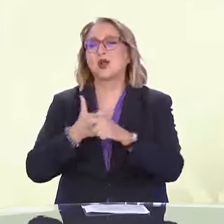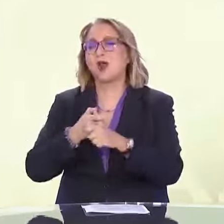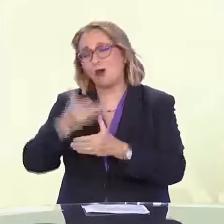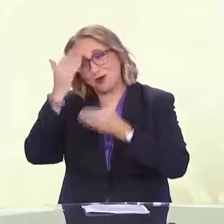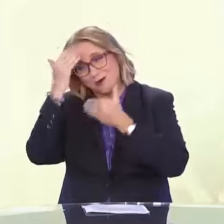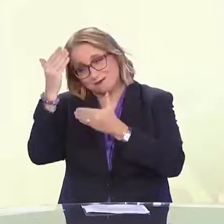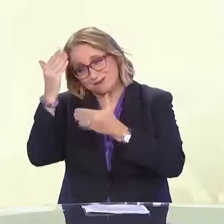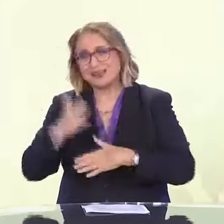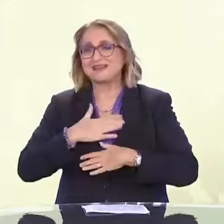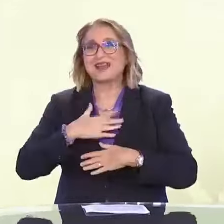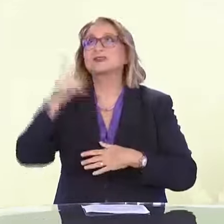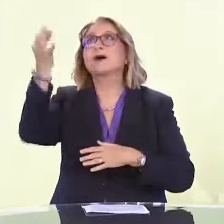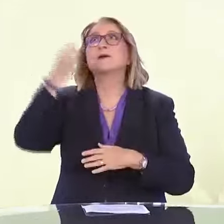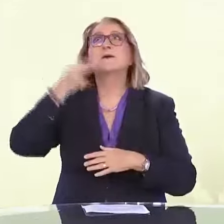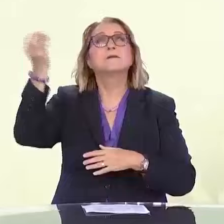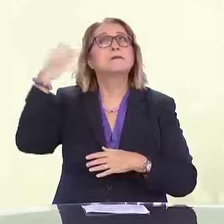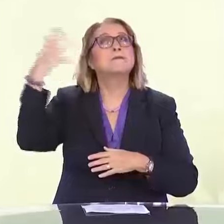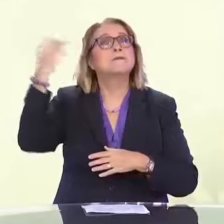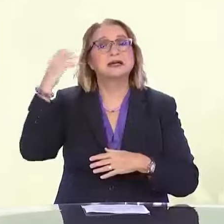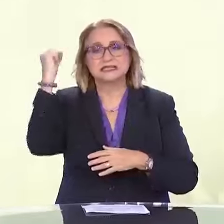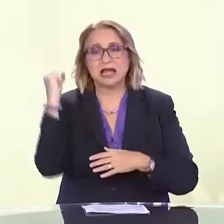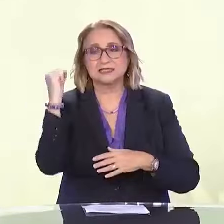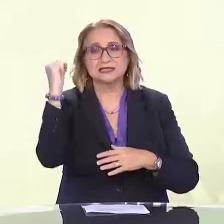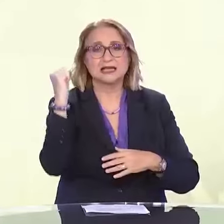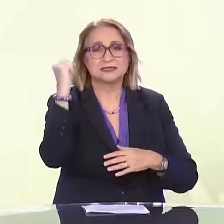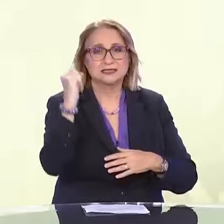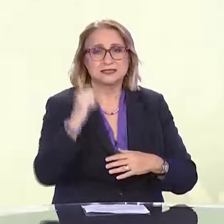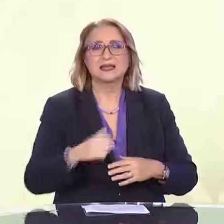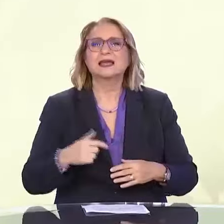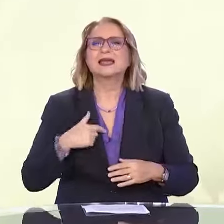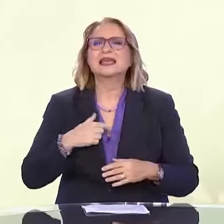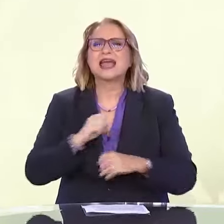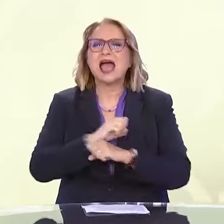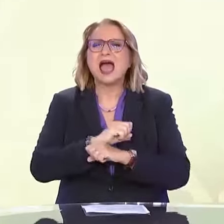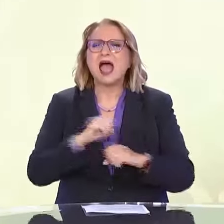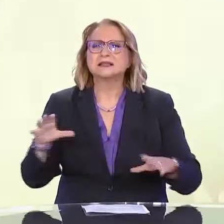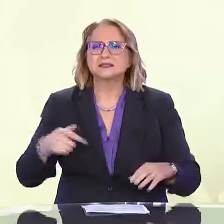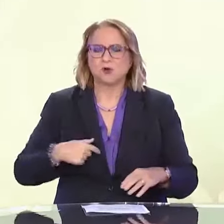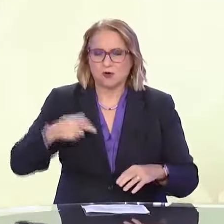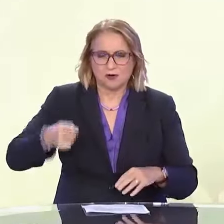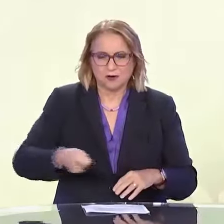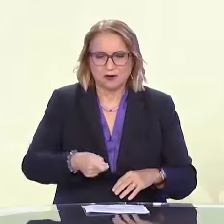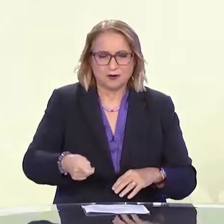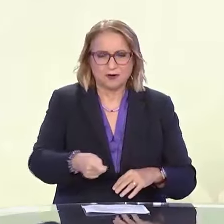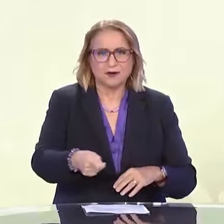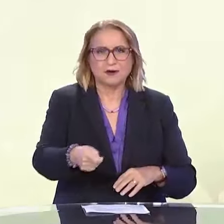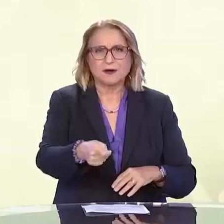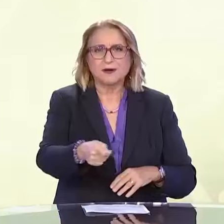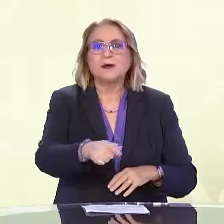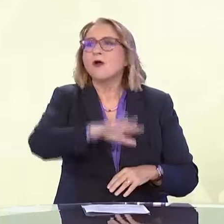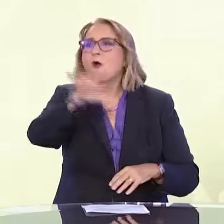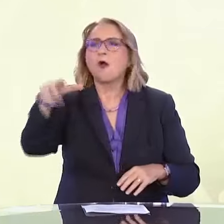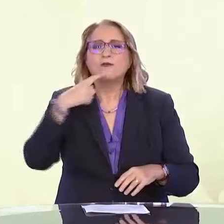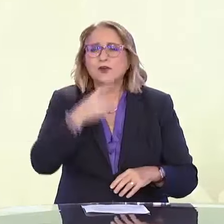Όπου δεν υπάρχει κάτι πιο άβολο σε ένα λεωφορείο, από το να μπαίνω μέσα εγώ με τον παστούλο και να ξεκινάει κάποιος να φωνάζει «Ας σηκωθεί κάποιος να